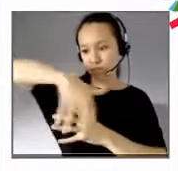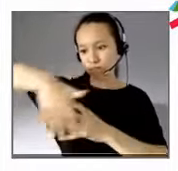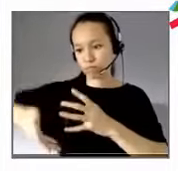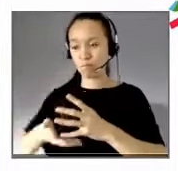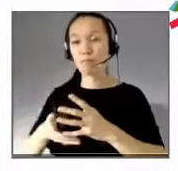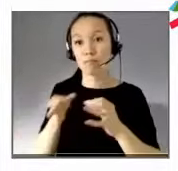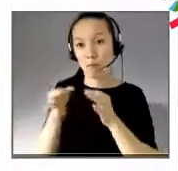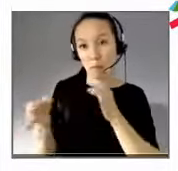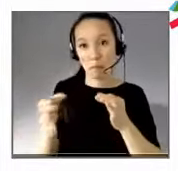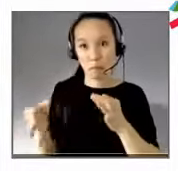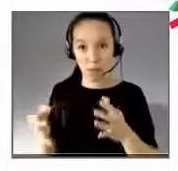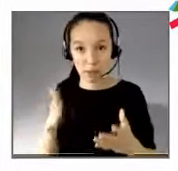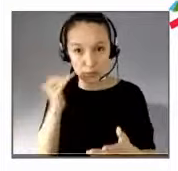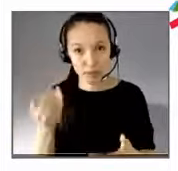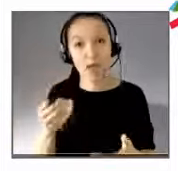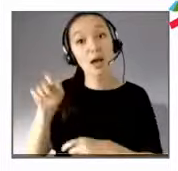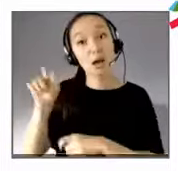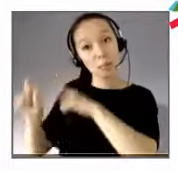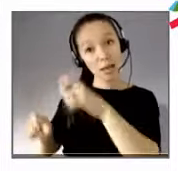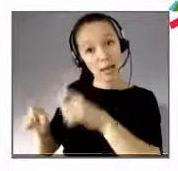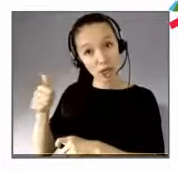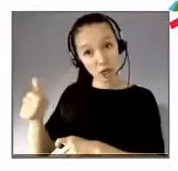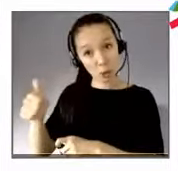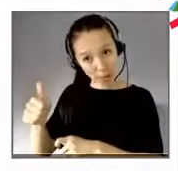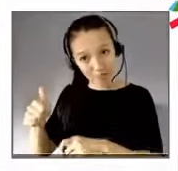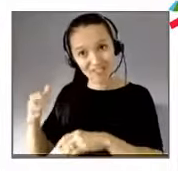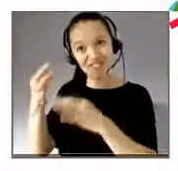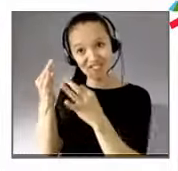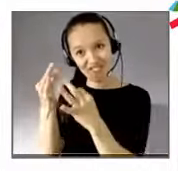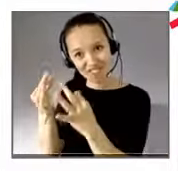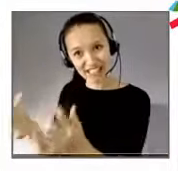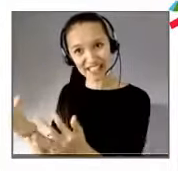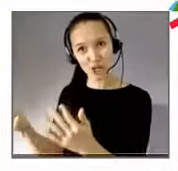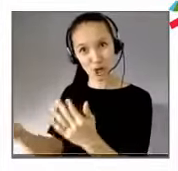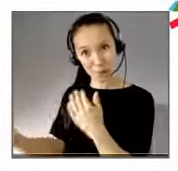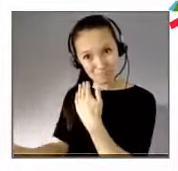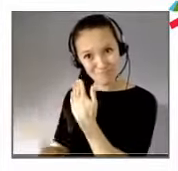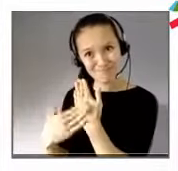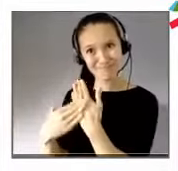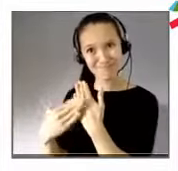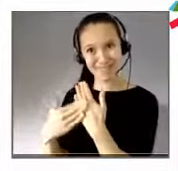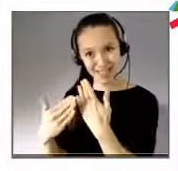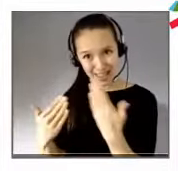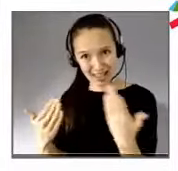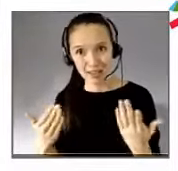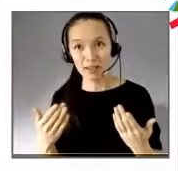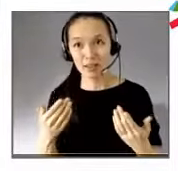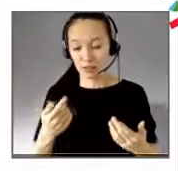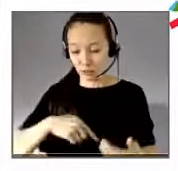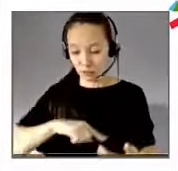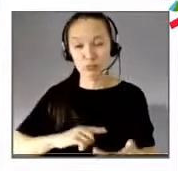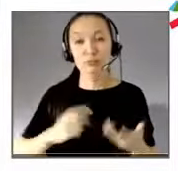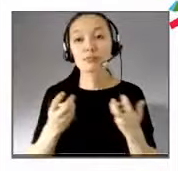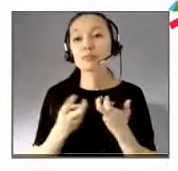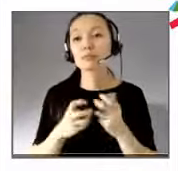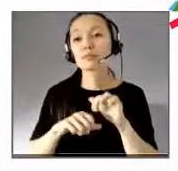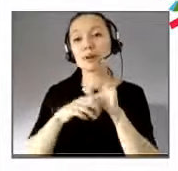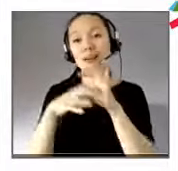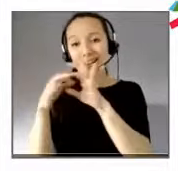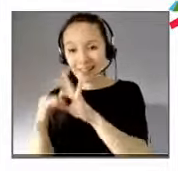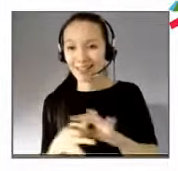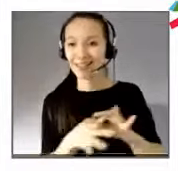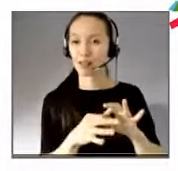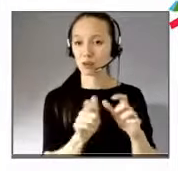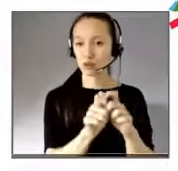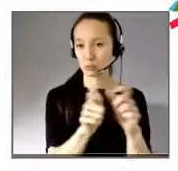qui nous alertent sur le fait que, et là je le lis directement à la question de l'entreprise, que la